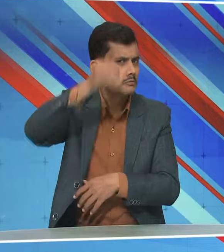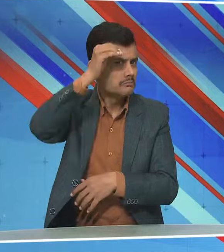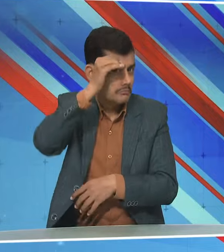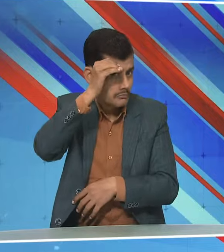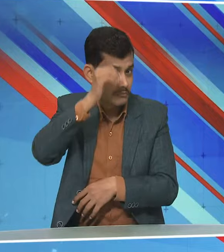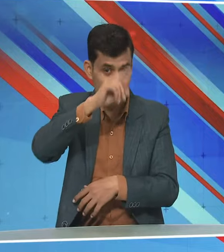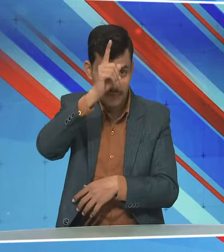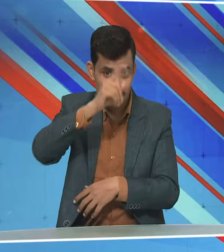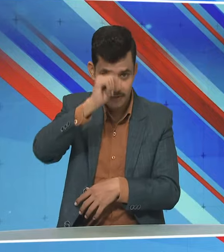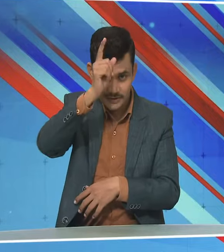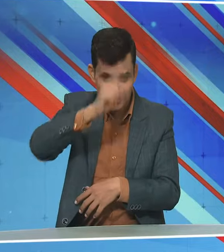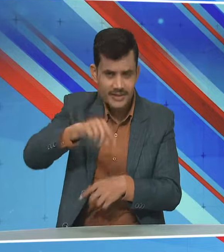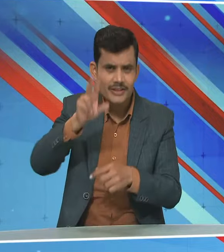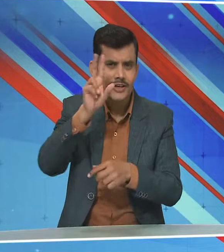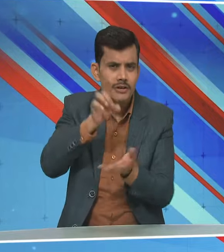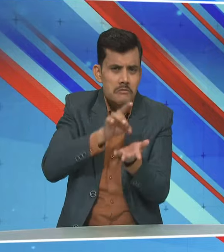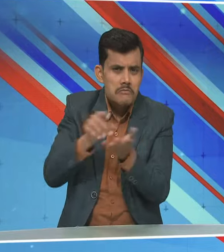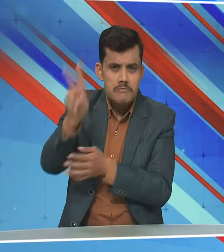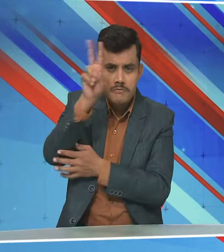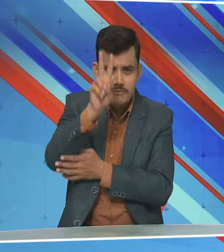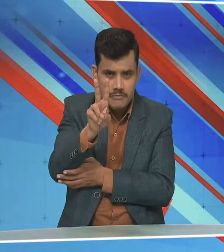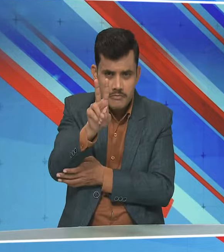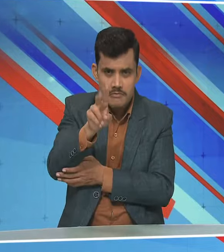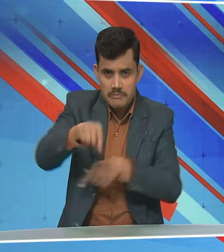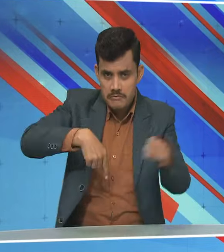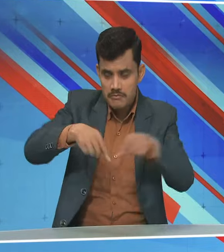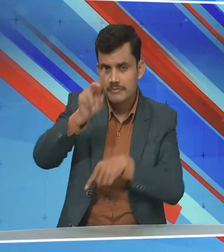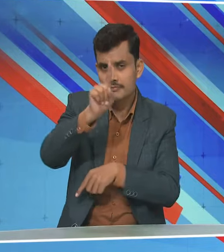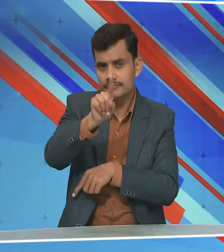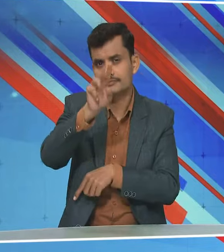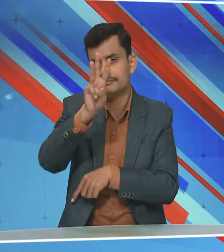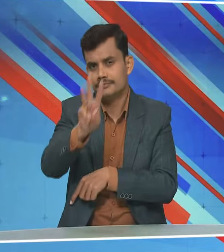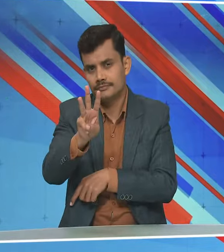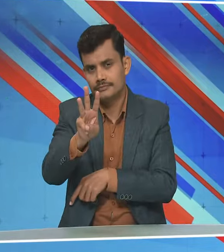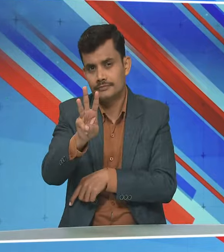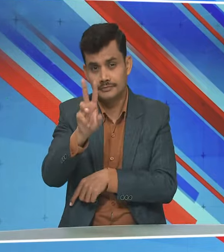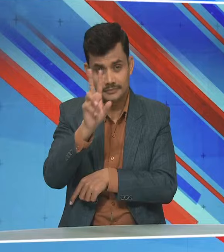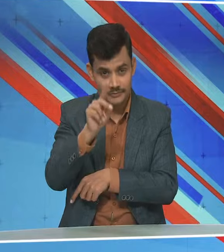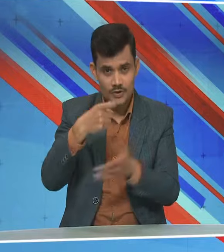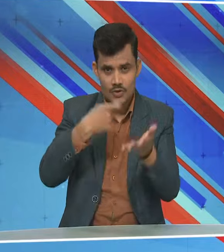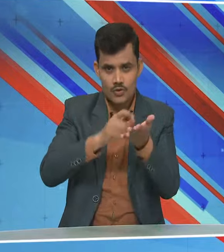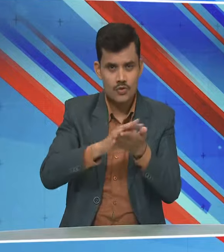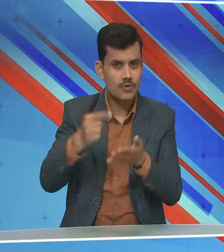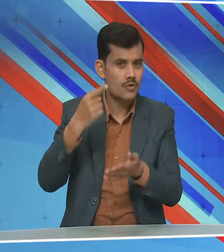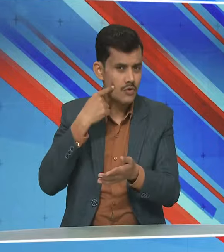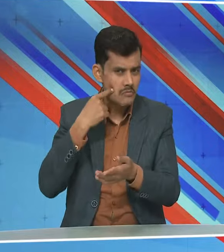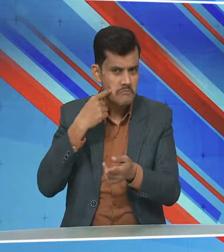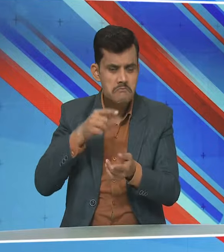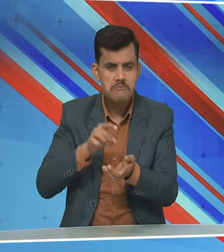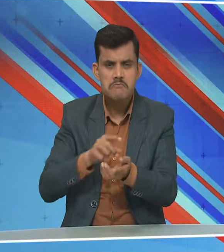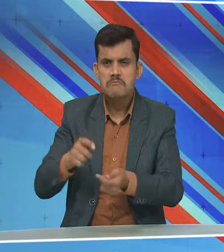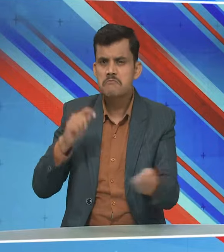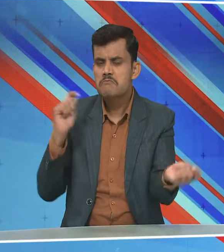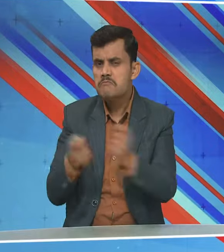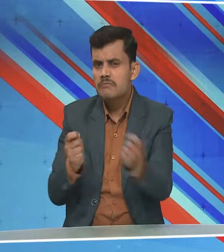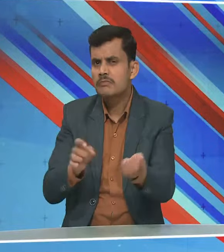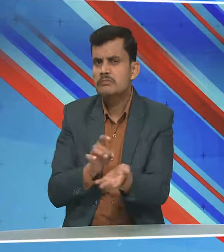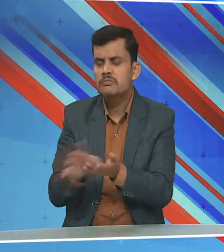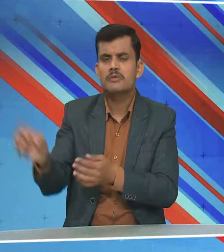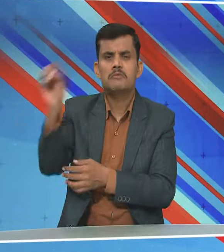भारत ने दूसरी पारी में दो विकेट के नुकसान पर तेरह रन बना लिये थे रोहित चर्मा बगएर कोई रन बनाए